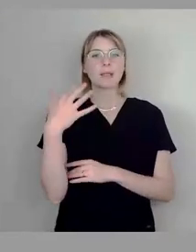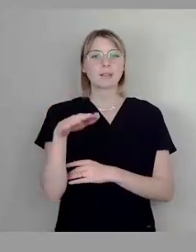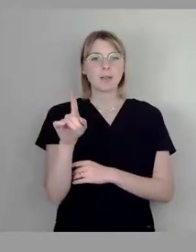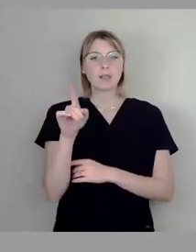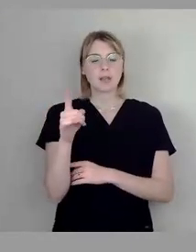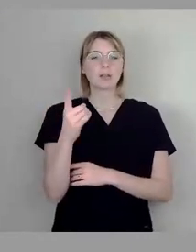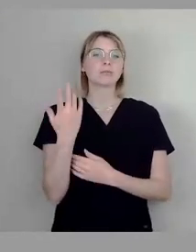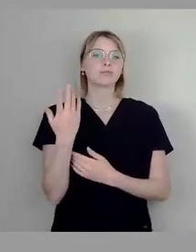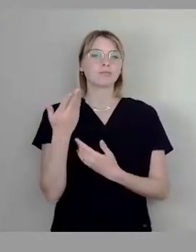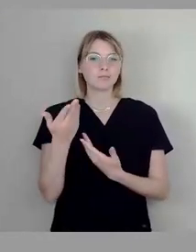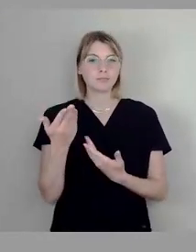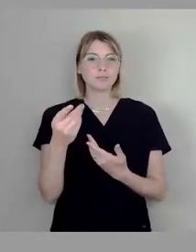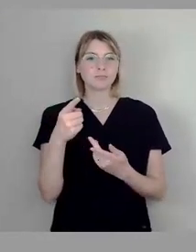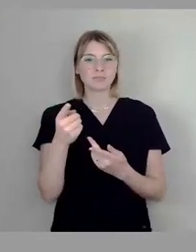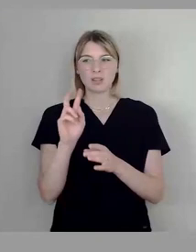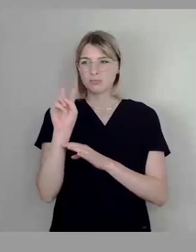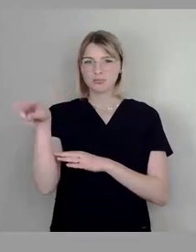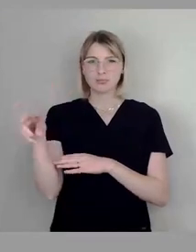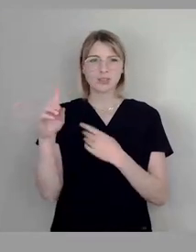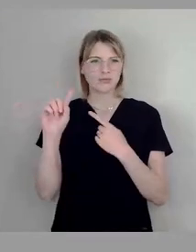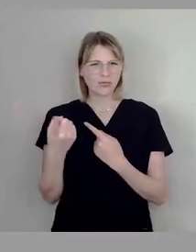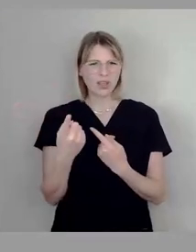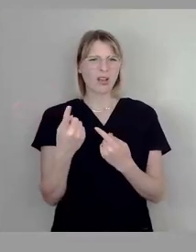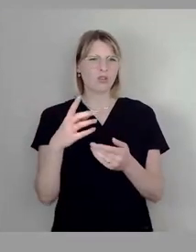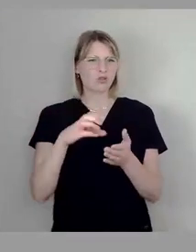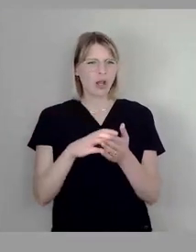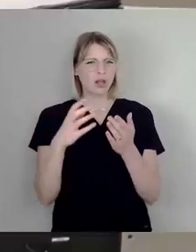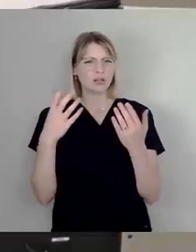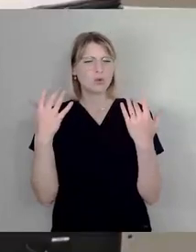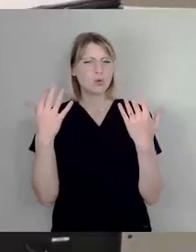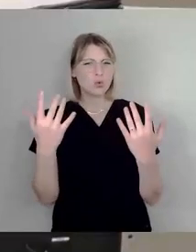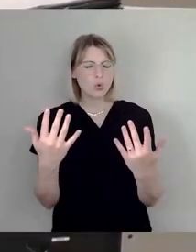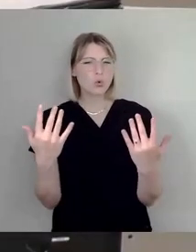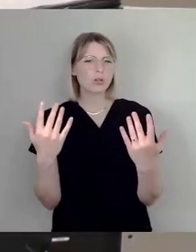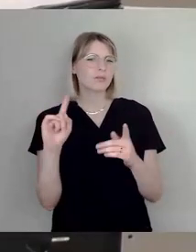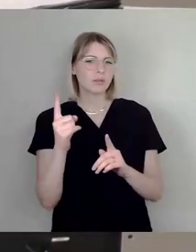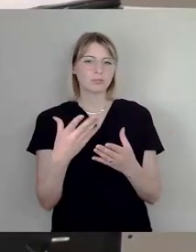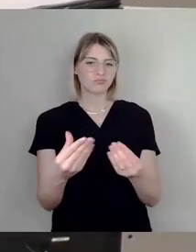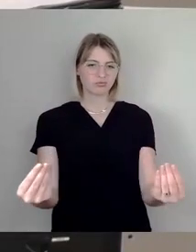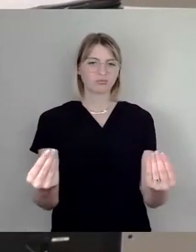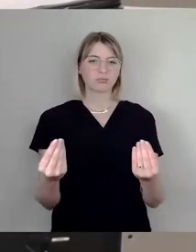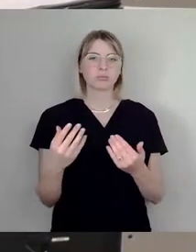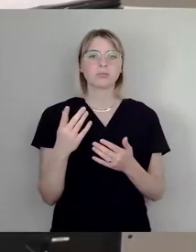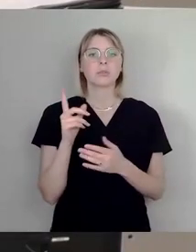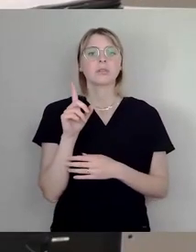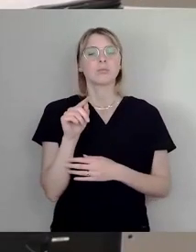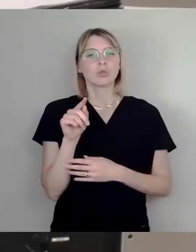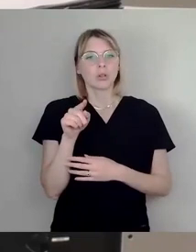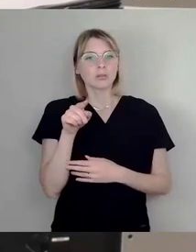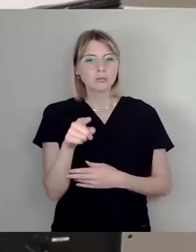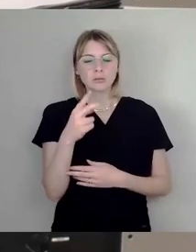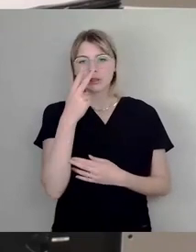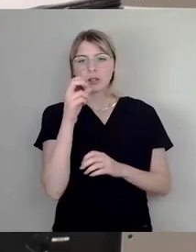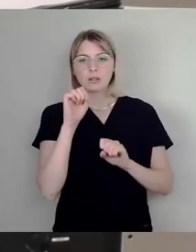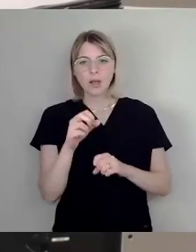verlassen hatten, dass da das meiste Stadtgrün schon wieder verschwunden war. Wir sehen hier im Prinzip den Promenadenring, wie sich jetzt abbildet, also auch